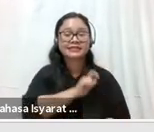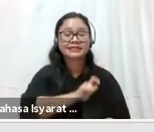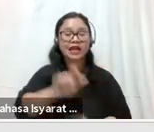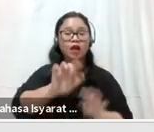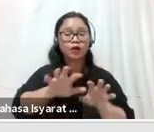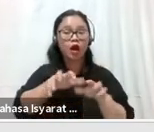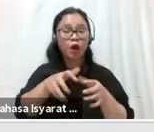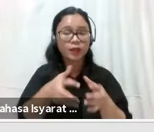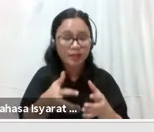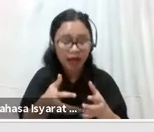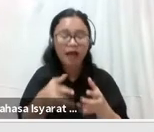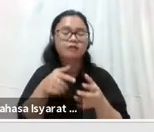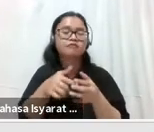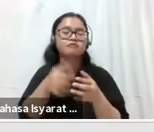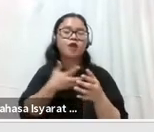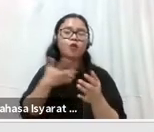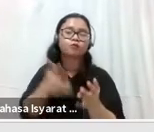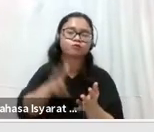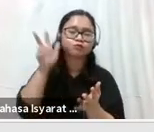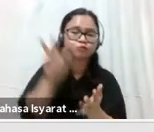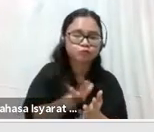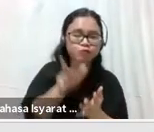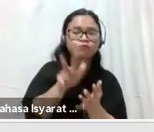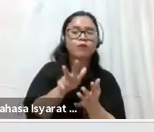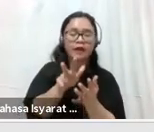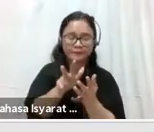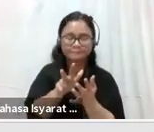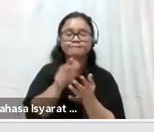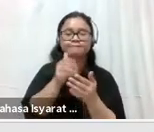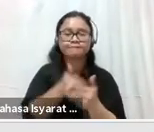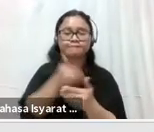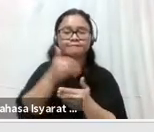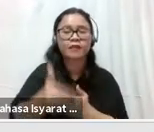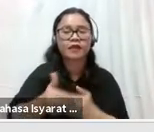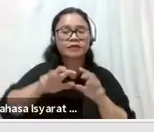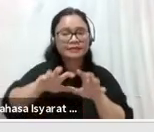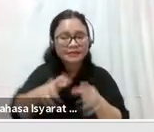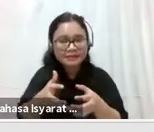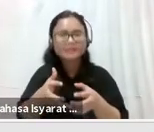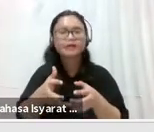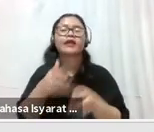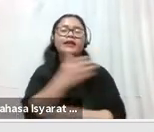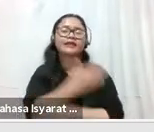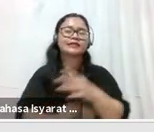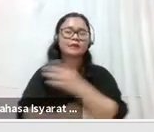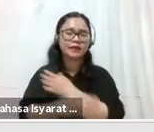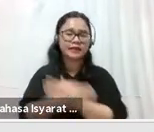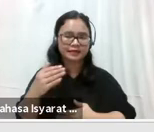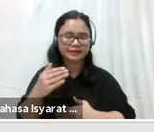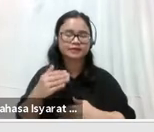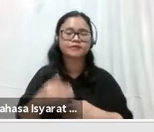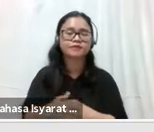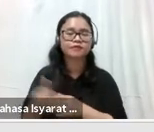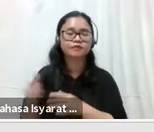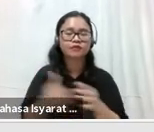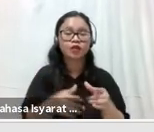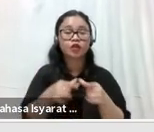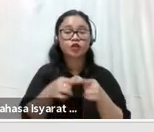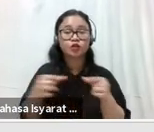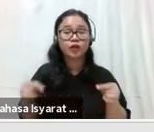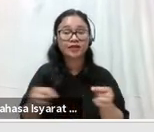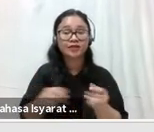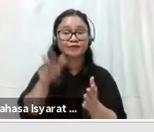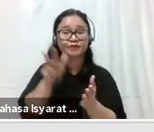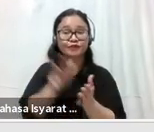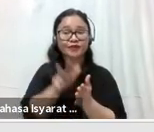formasi disabilitas menjadi disabilitas dua surat keputusan ini